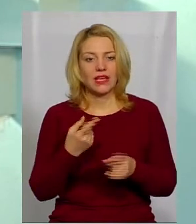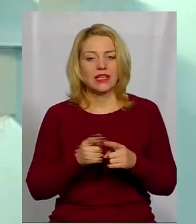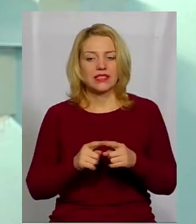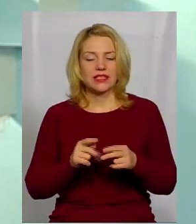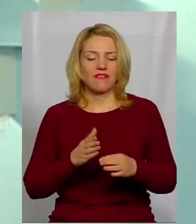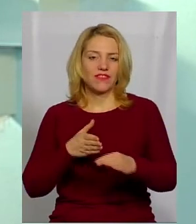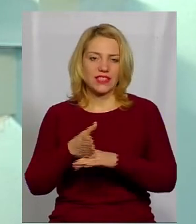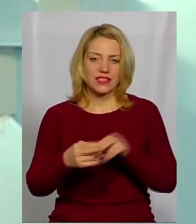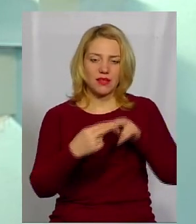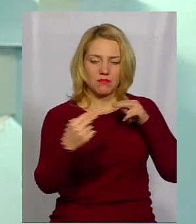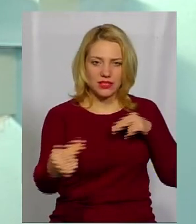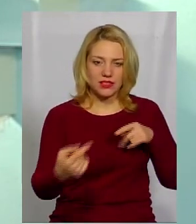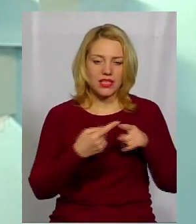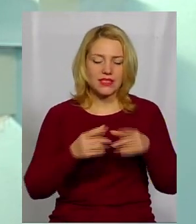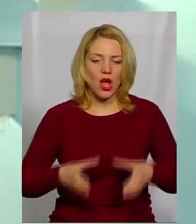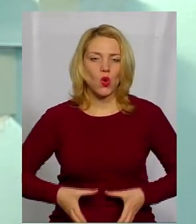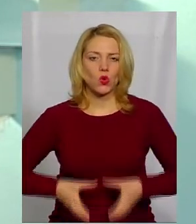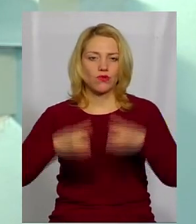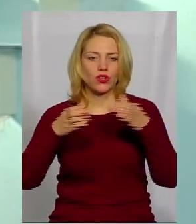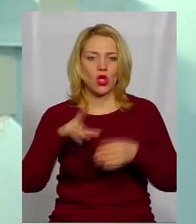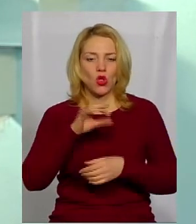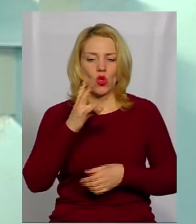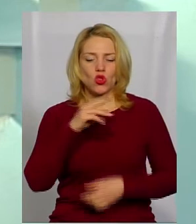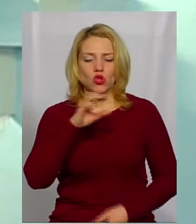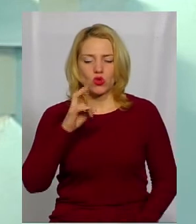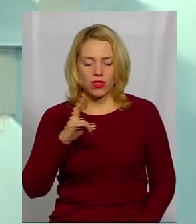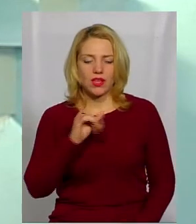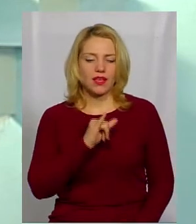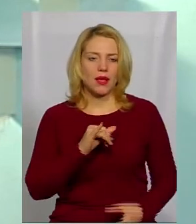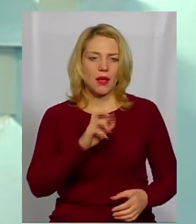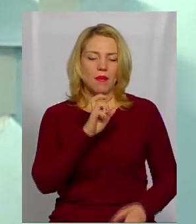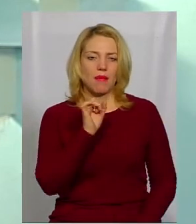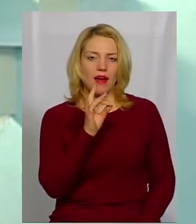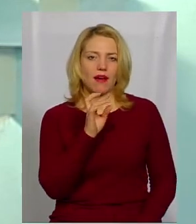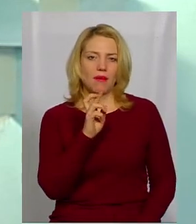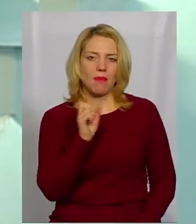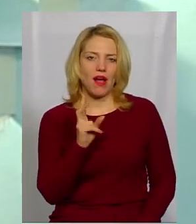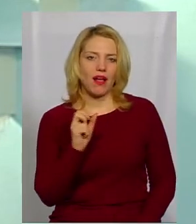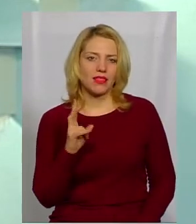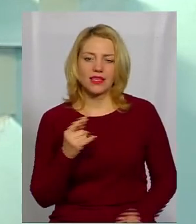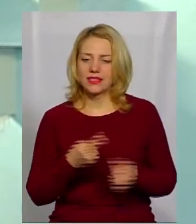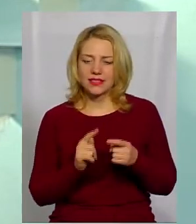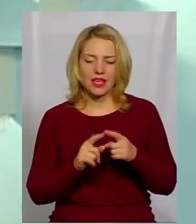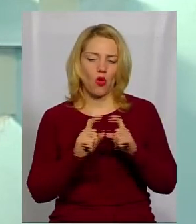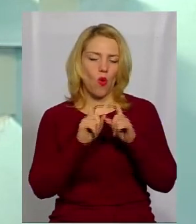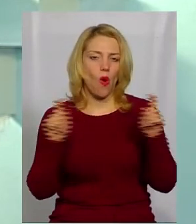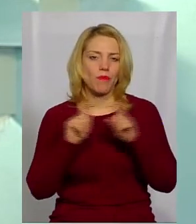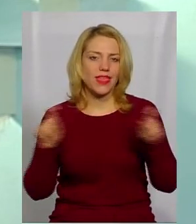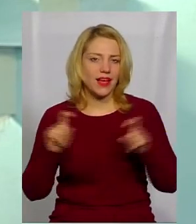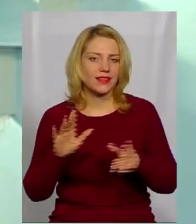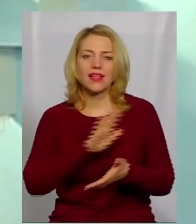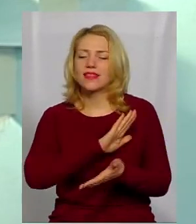'їзний міст, це кругла вежа донжон і барбакан, який знаходиться перед нею. Ці об'єкти тепер не бояться вже